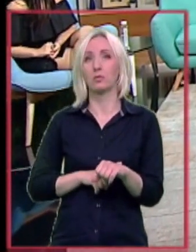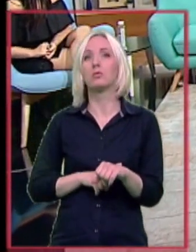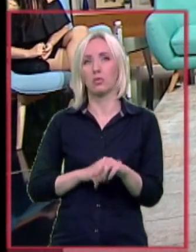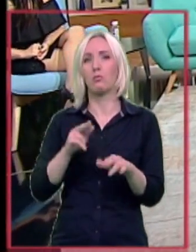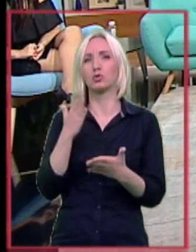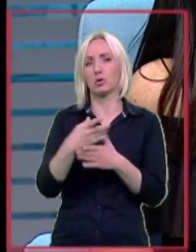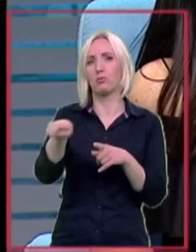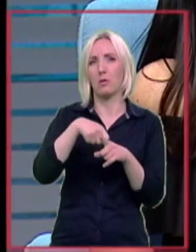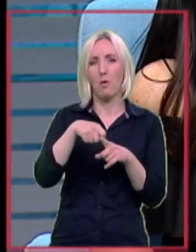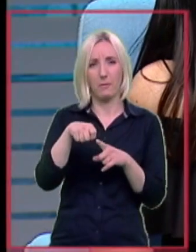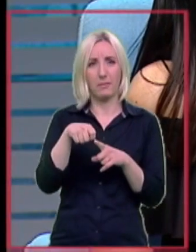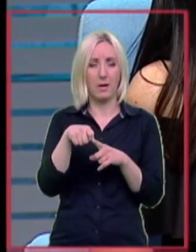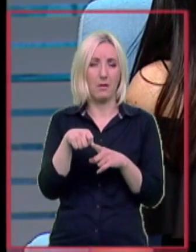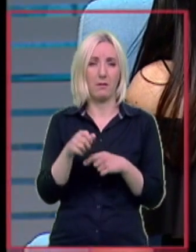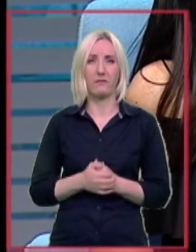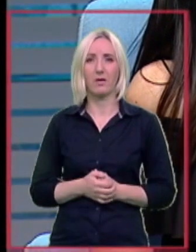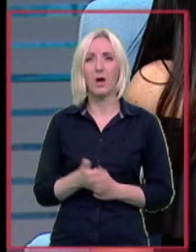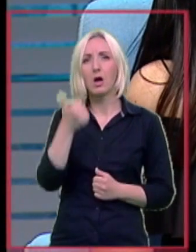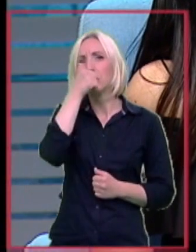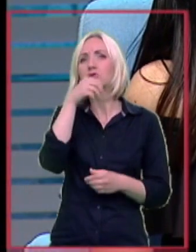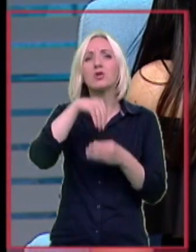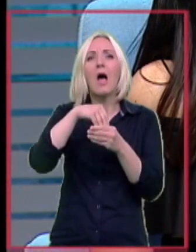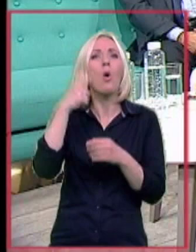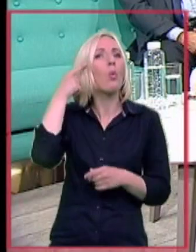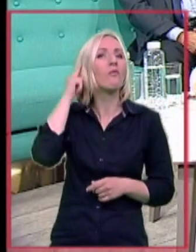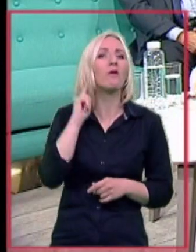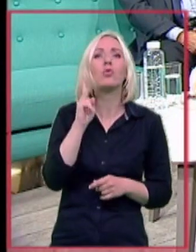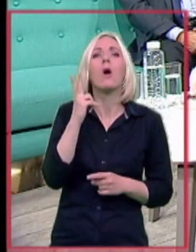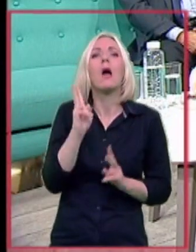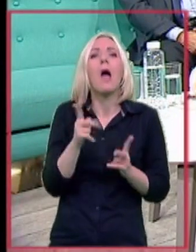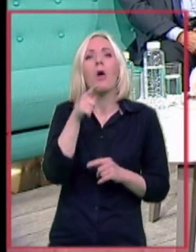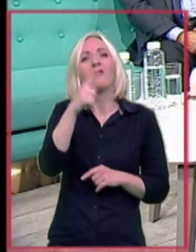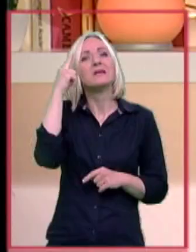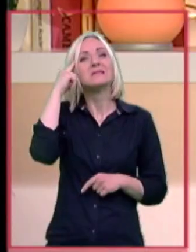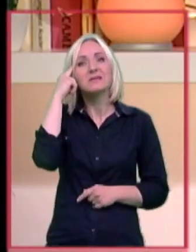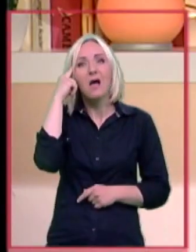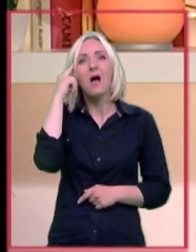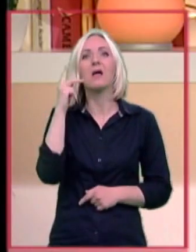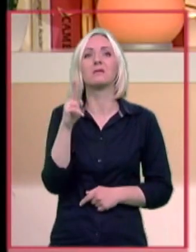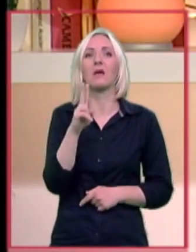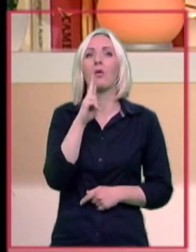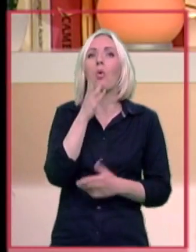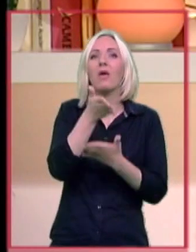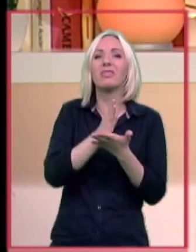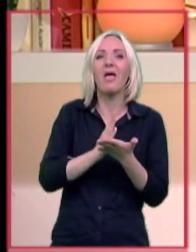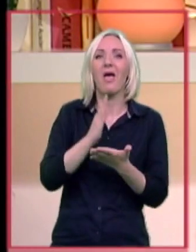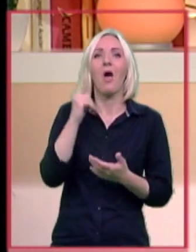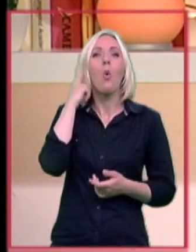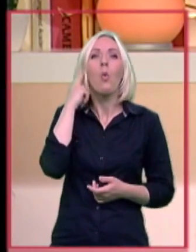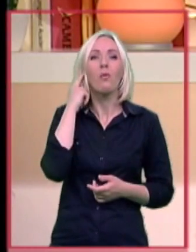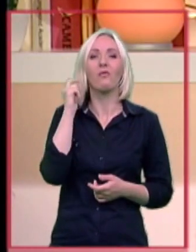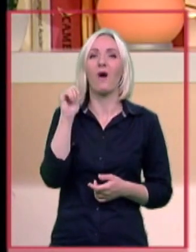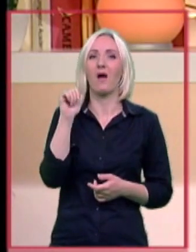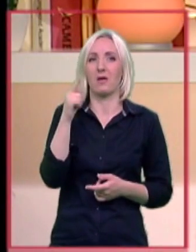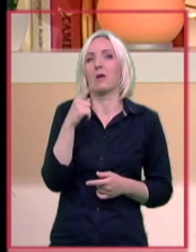do popravke sluha. Šta nam se tu uve tu nalazi? I kako vi uopšte znate koji je to deo, da kažem, muha stradao